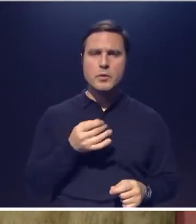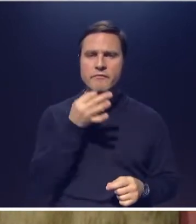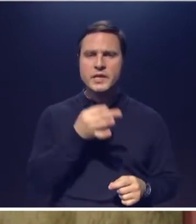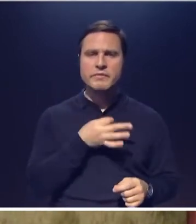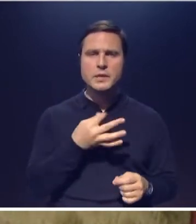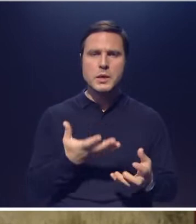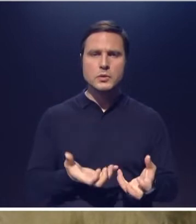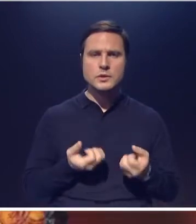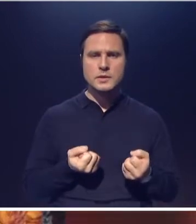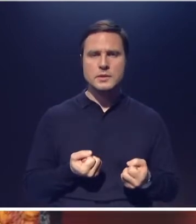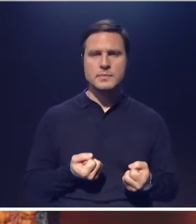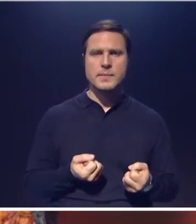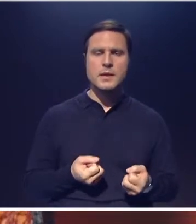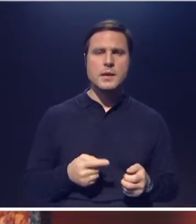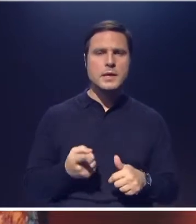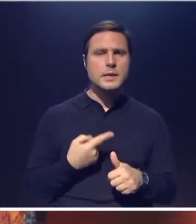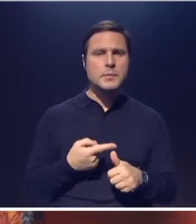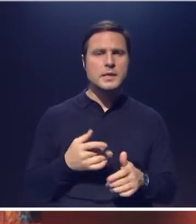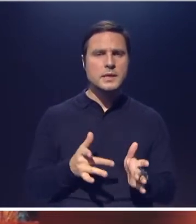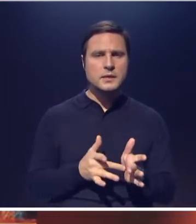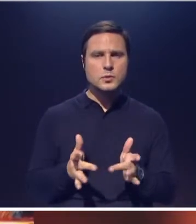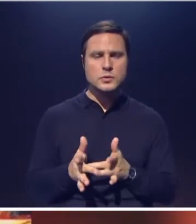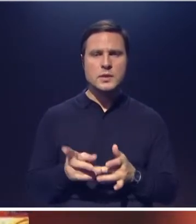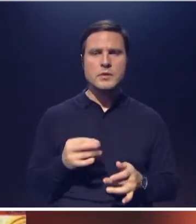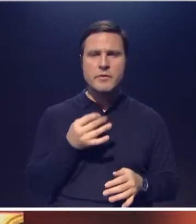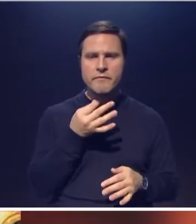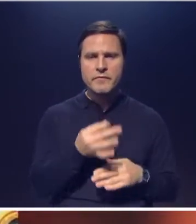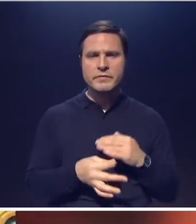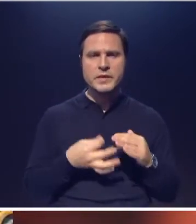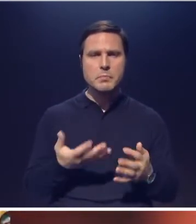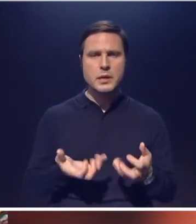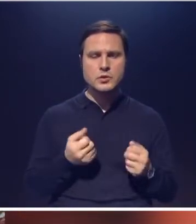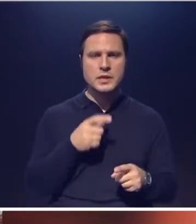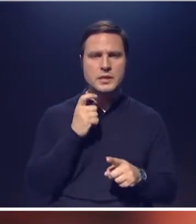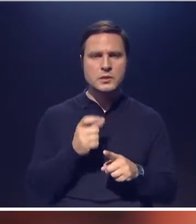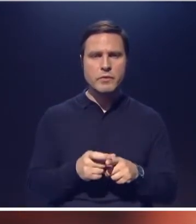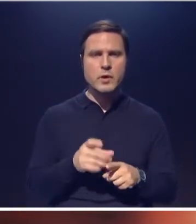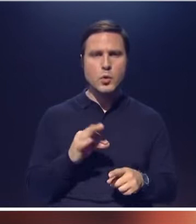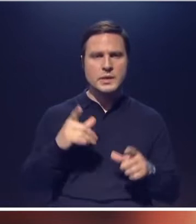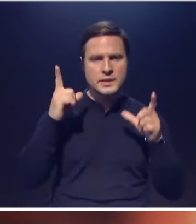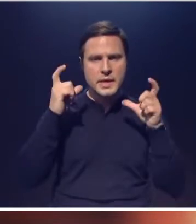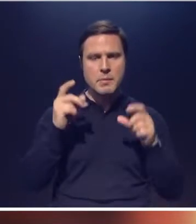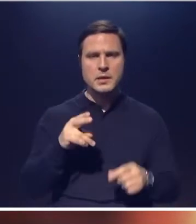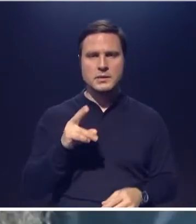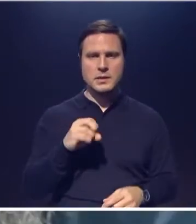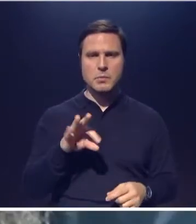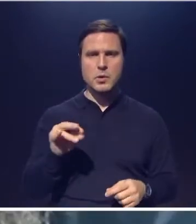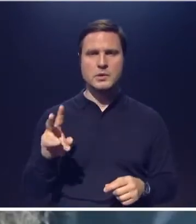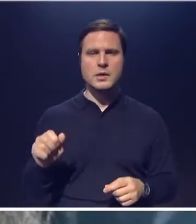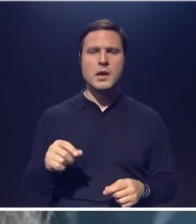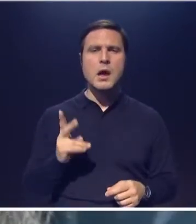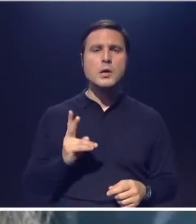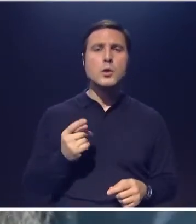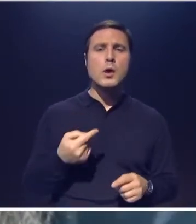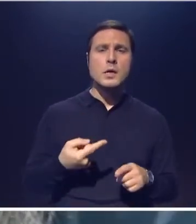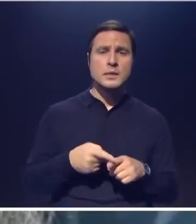получили именем Иисусовым, но в ответ получили слово от демона. «Кто такой Иисус, я знаю, а